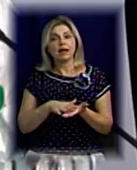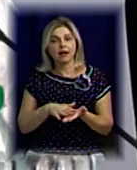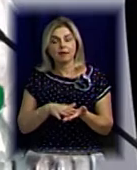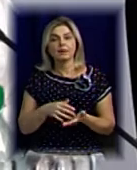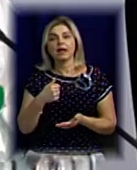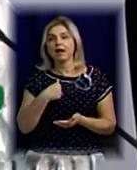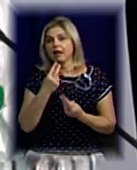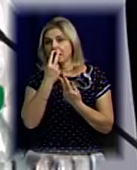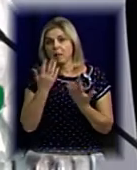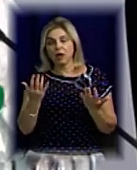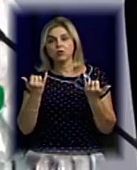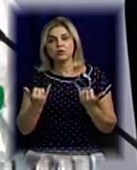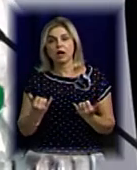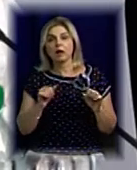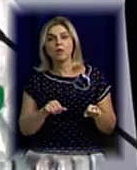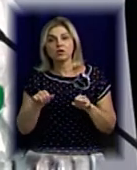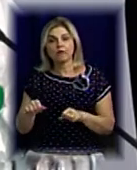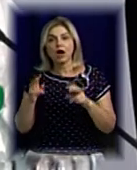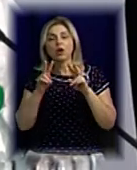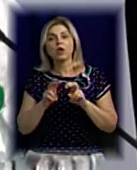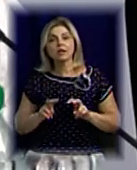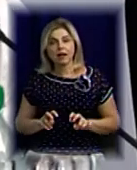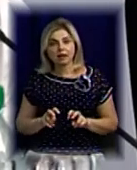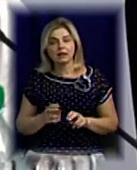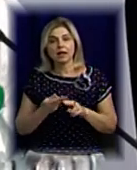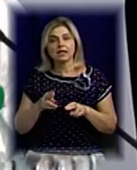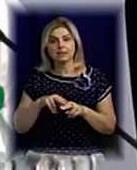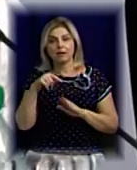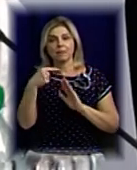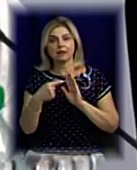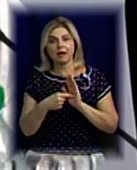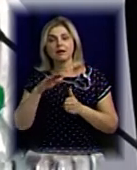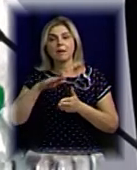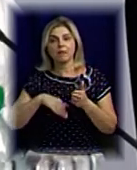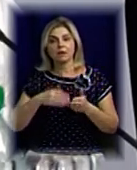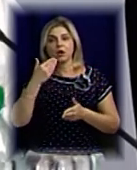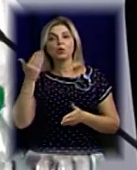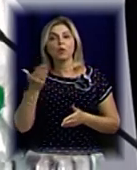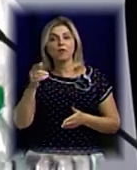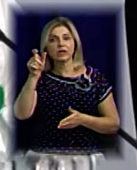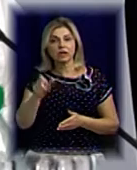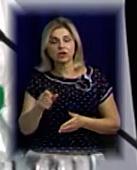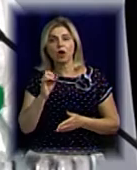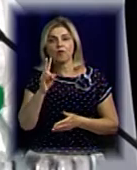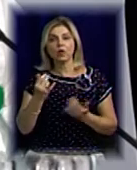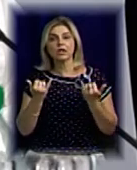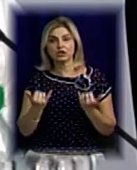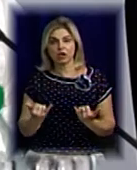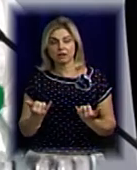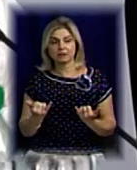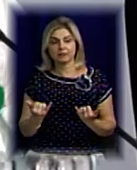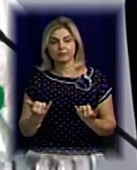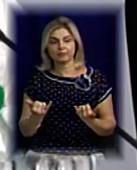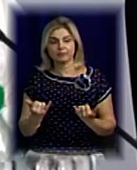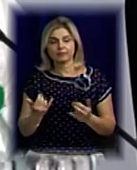Я не бачу зараз можливості розглядати це питання без доповідача. Він зараз на сьогоднішній, на